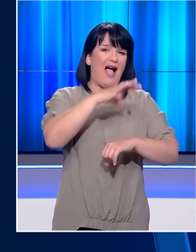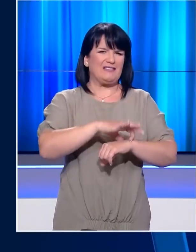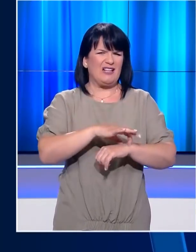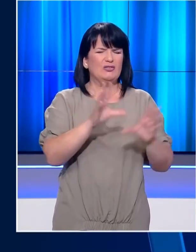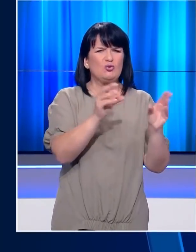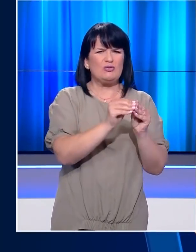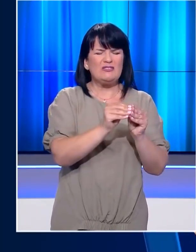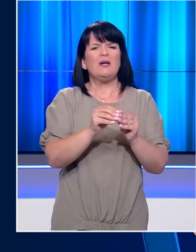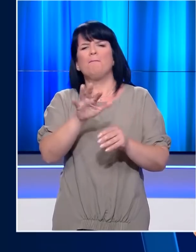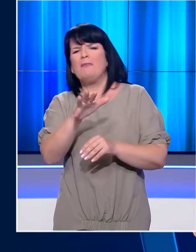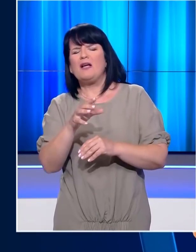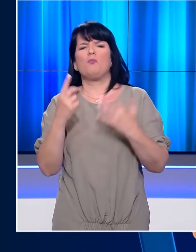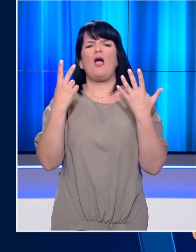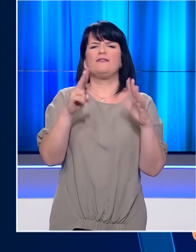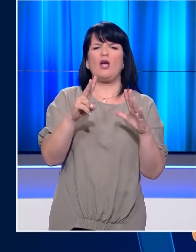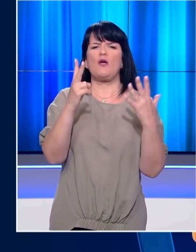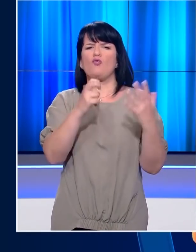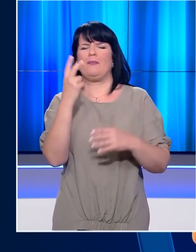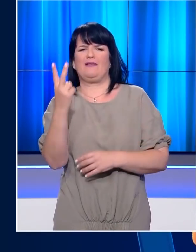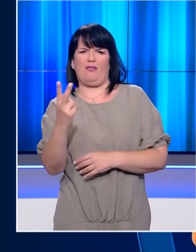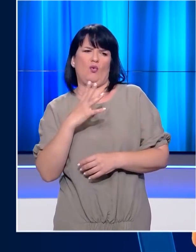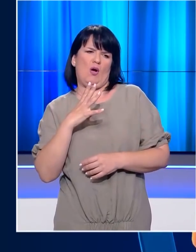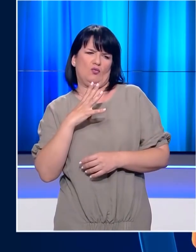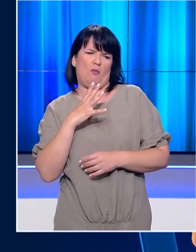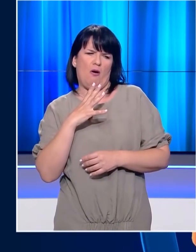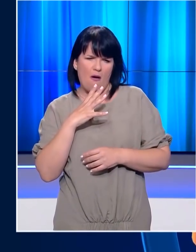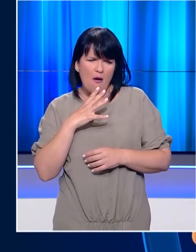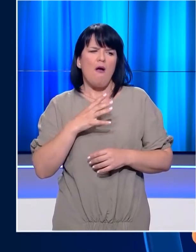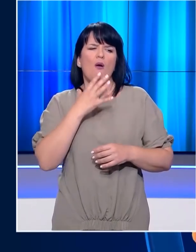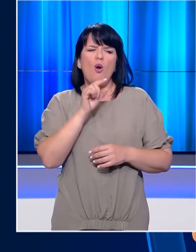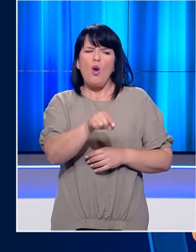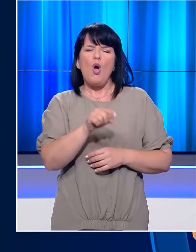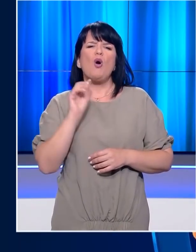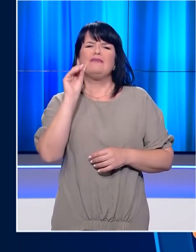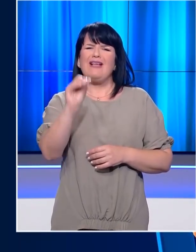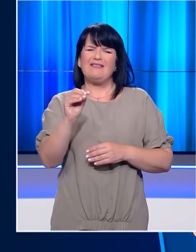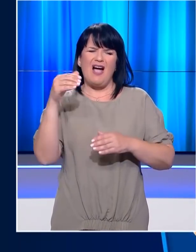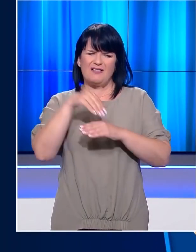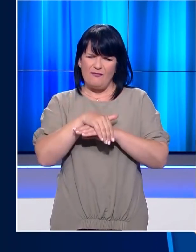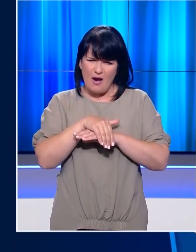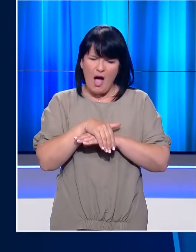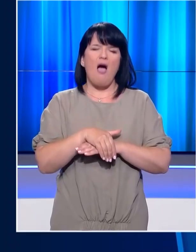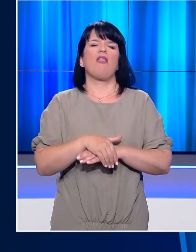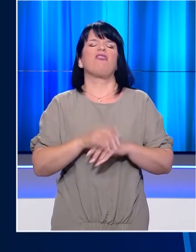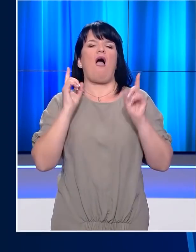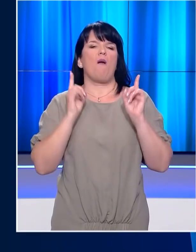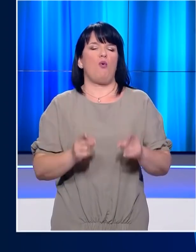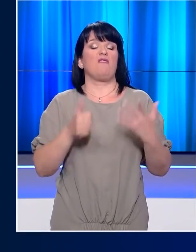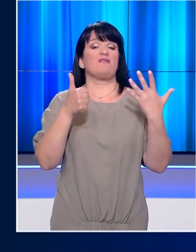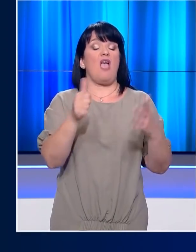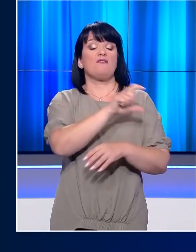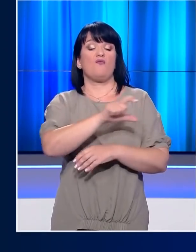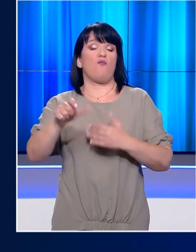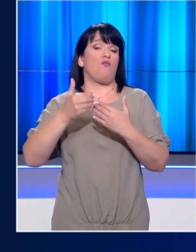με το σύνολό τους να ανέρχεται στους 772. Για να φρενάρει την εξάπλωση της πανδημίας, από τα μεσάνυχτα της Τετάρτης και για 6